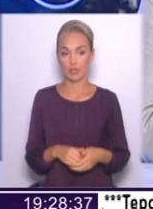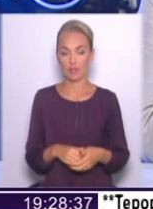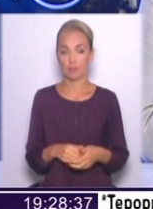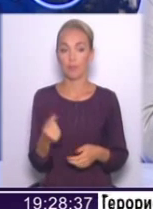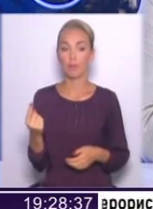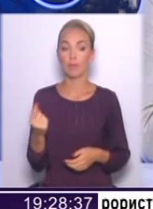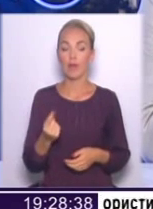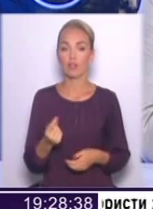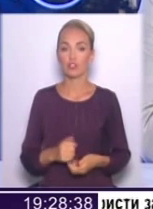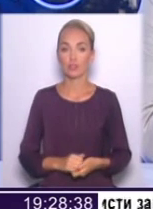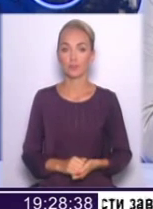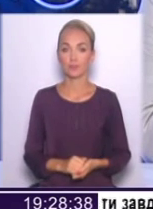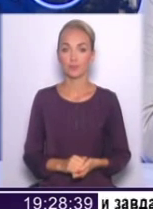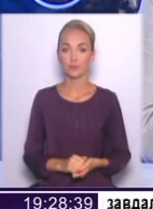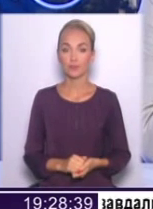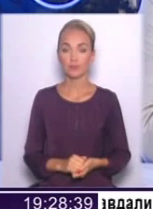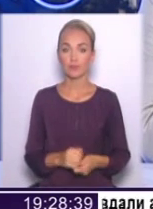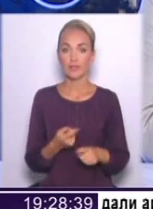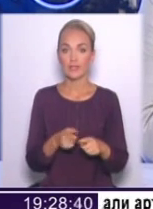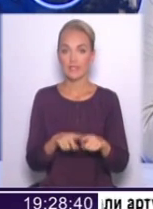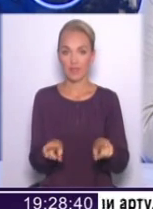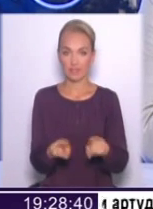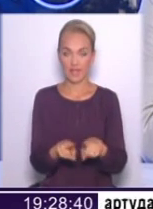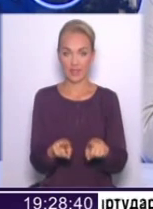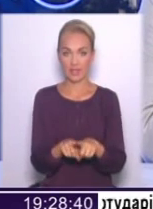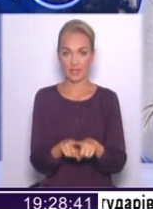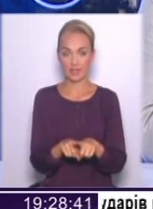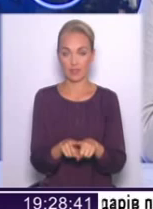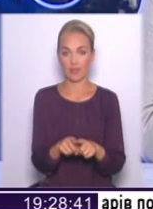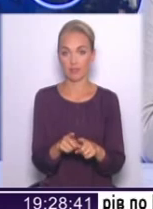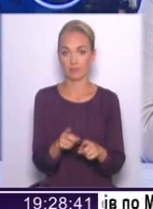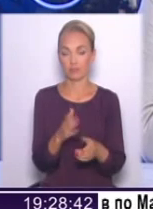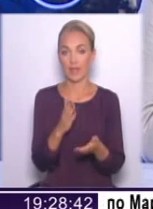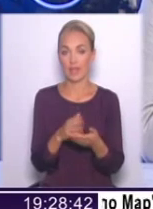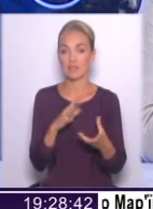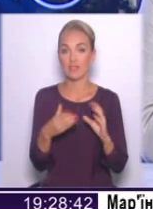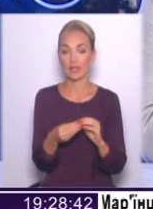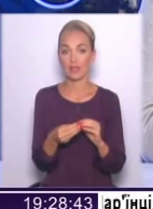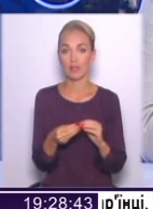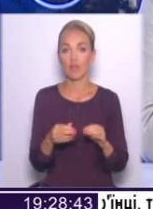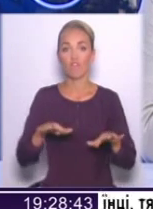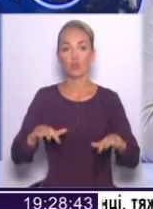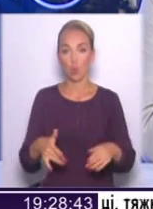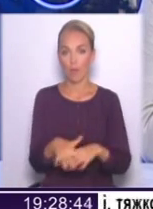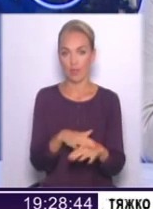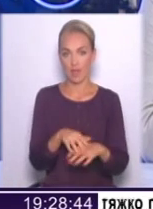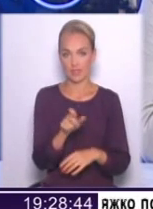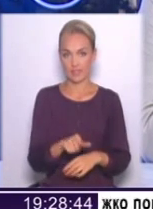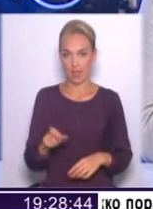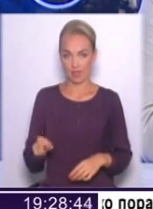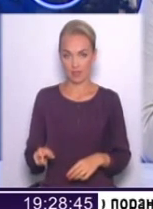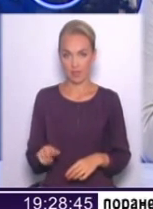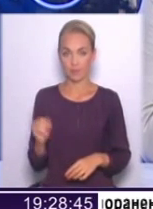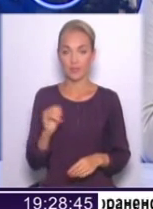Перше, це все ж таки дається взнаки втома населення. Перш за все, це втома населення і